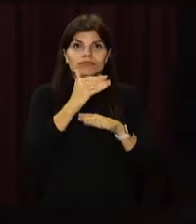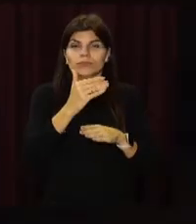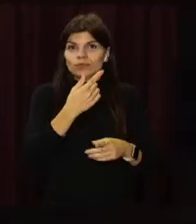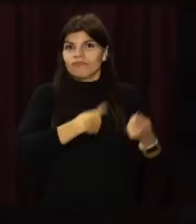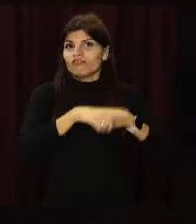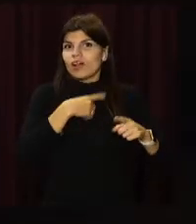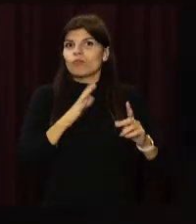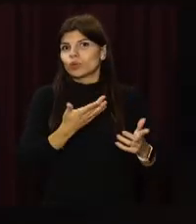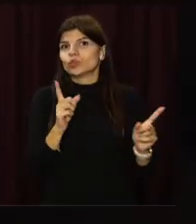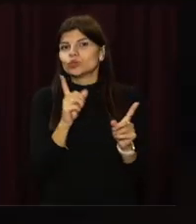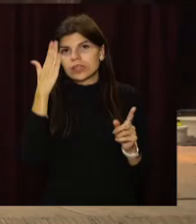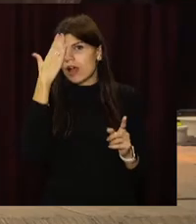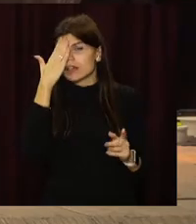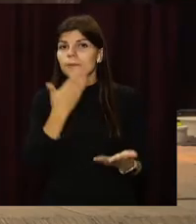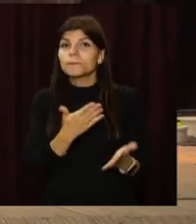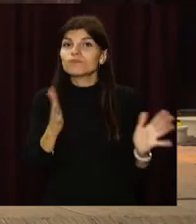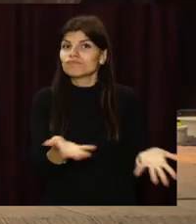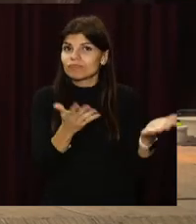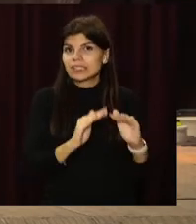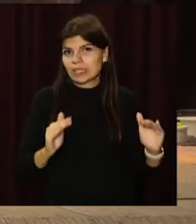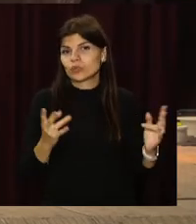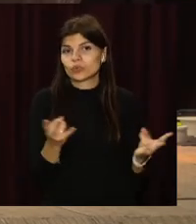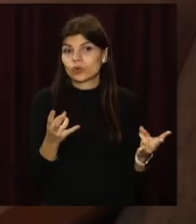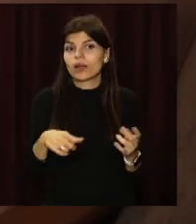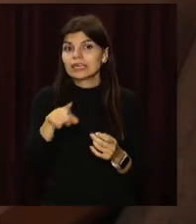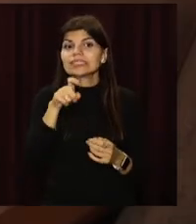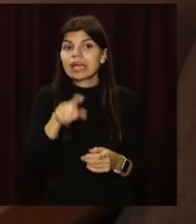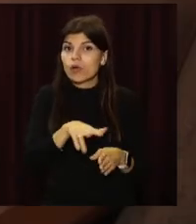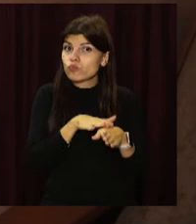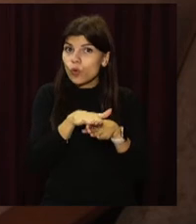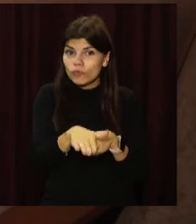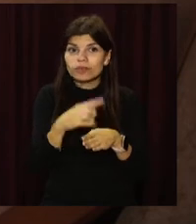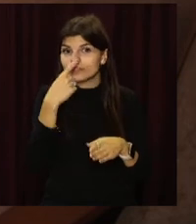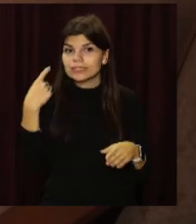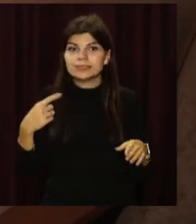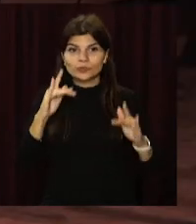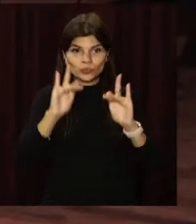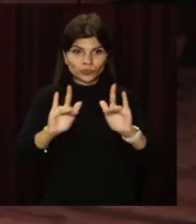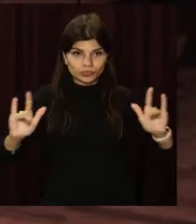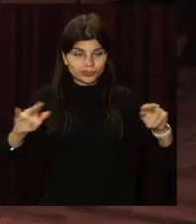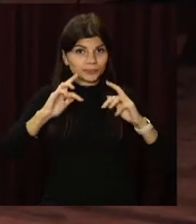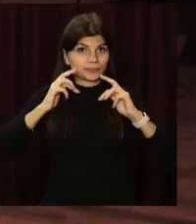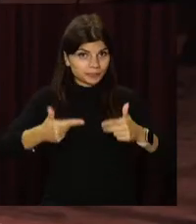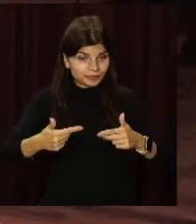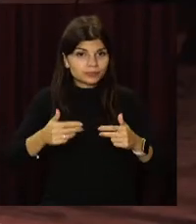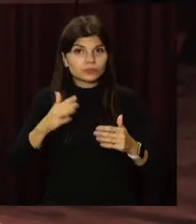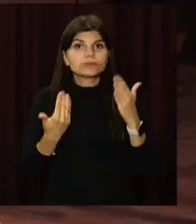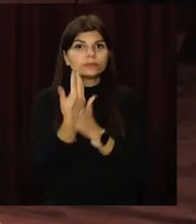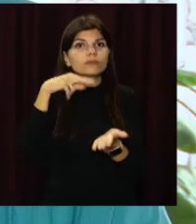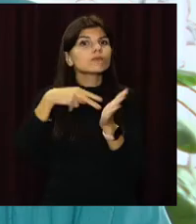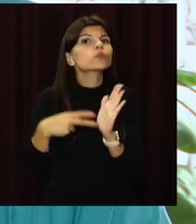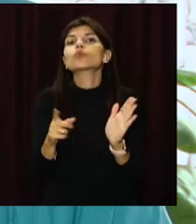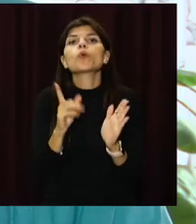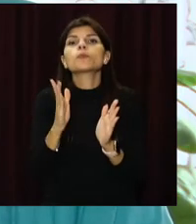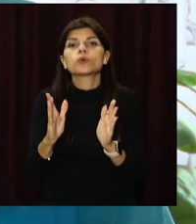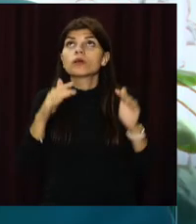Невотрудівський будинок культури. Зазвичайна свята, його зала повна. Нещодавно в закладу замінили крісла. Тепер у планах – оновлення даху.